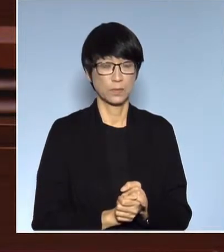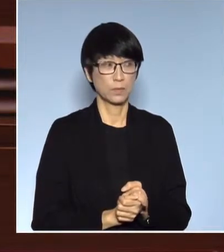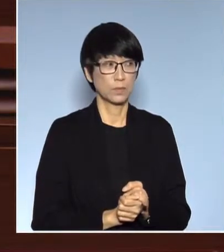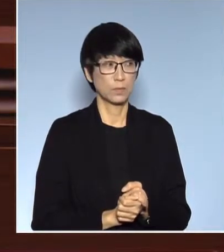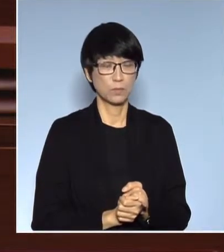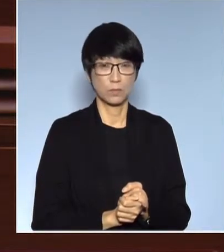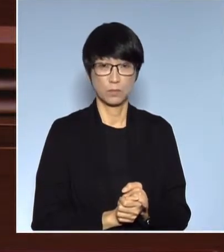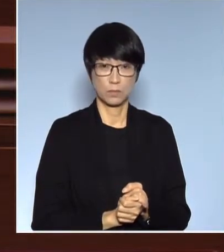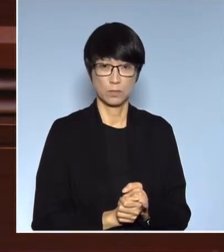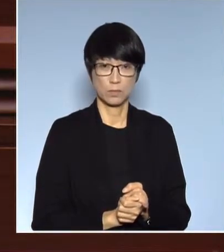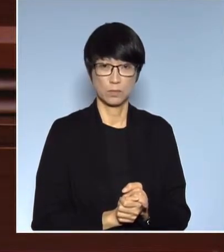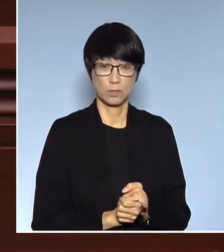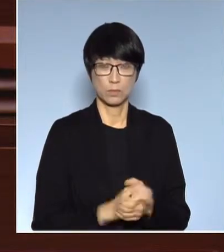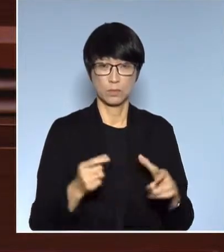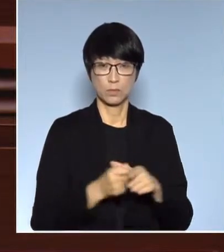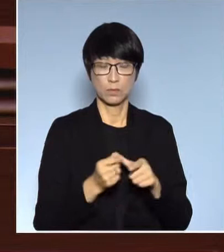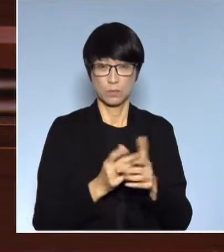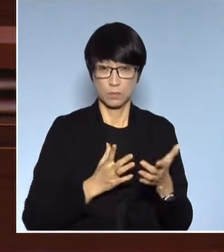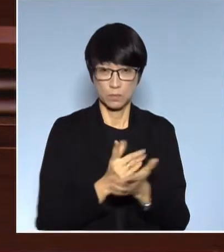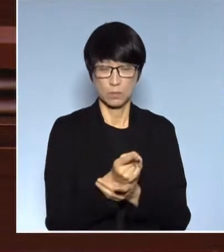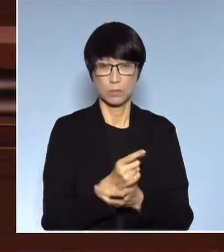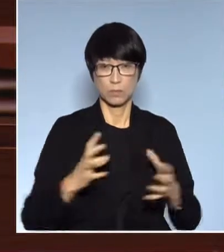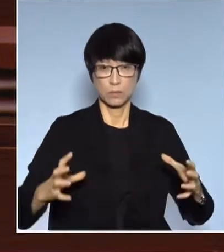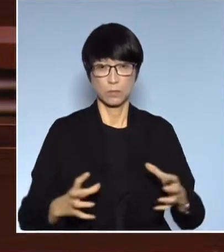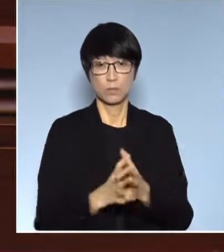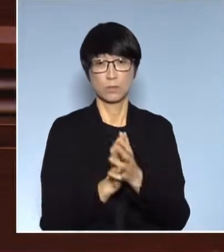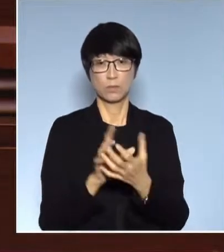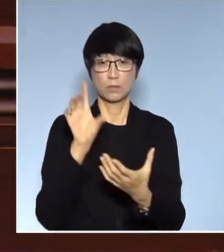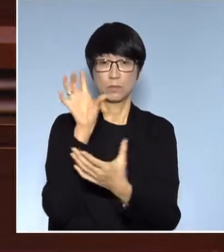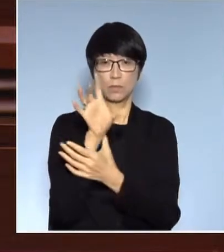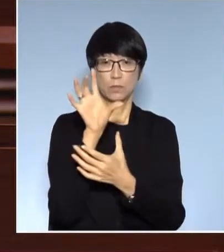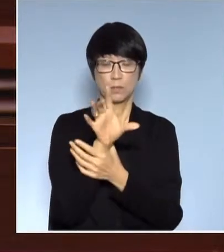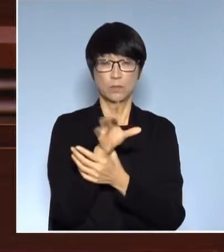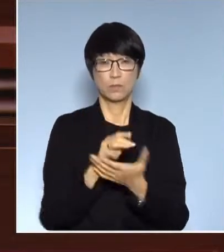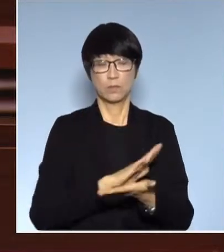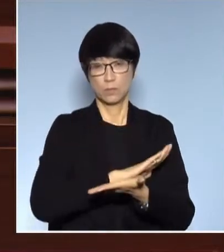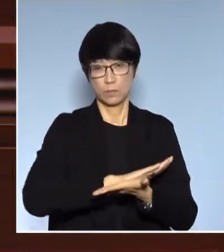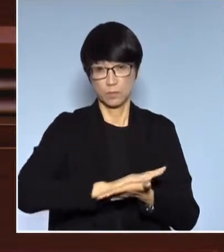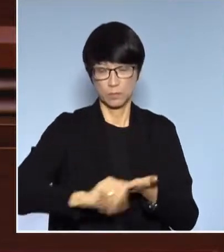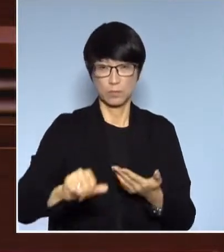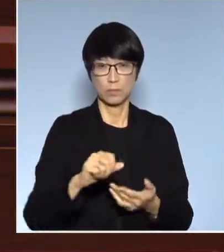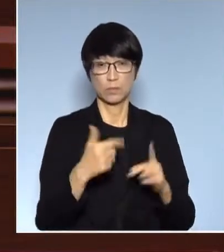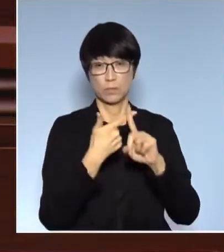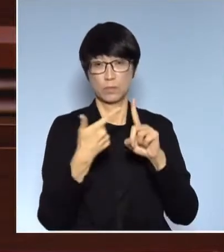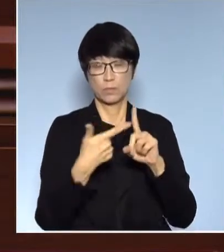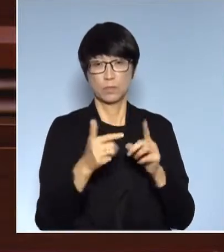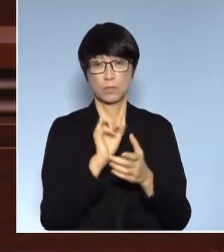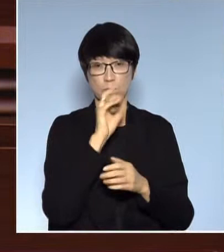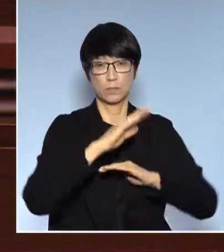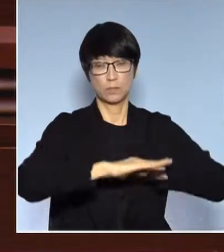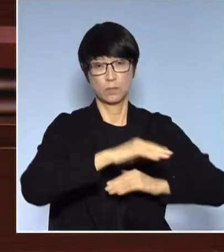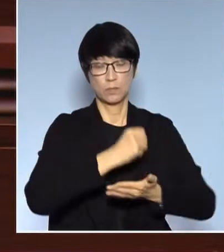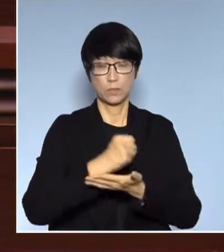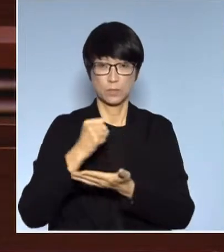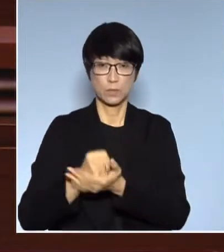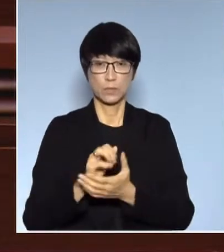公共主義聯盟他們呢就有十八張的投影片是很清楚是說到就那個叫做一地兩點還有呢就是